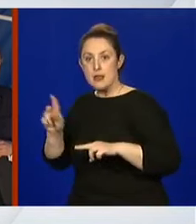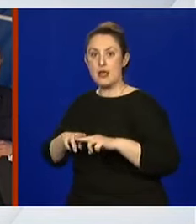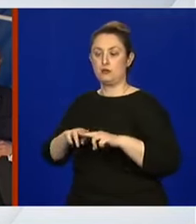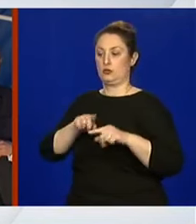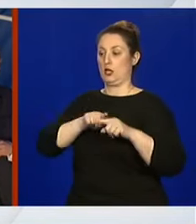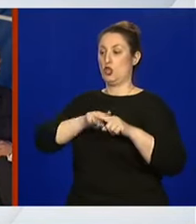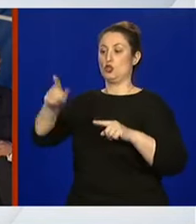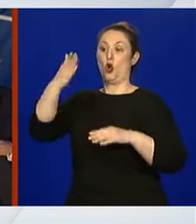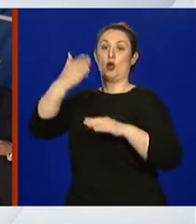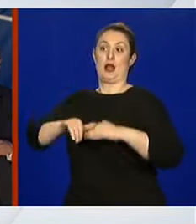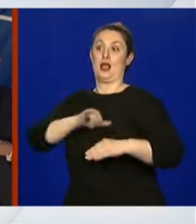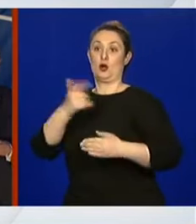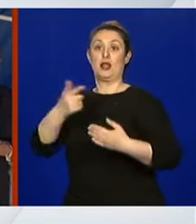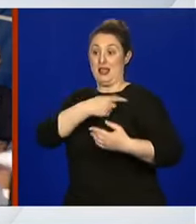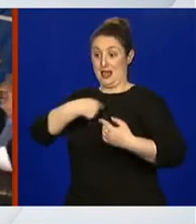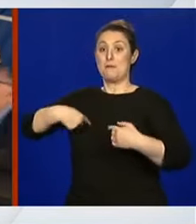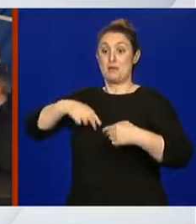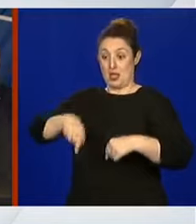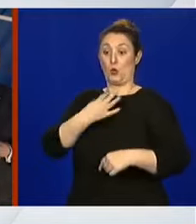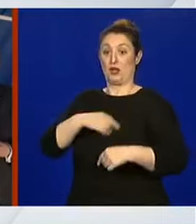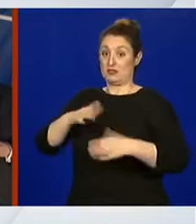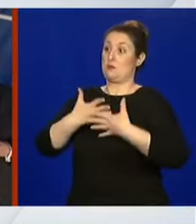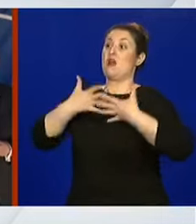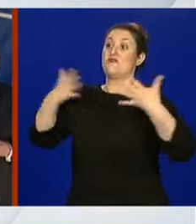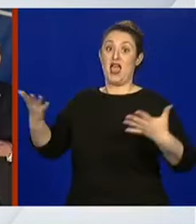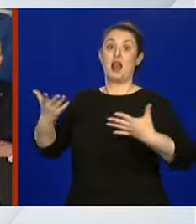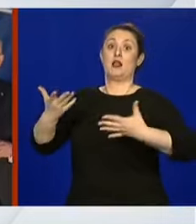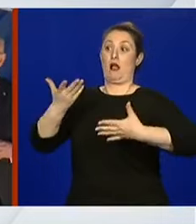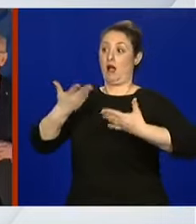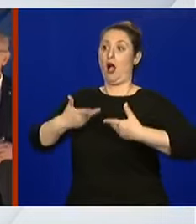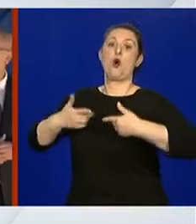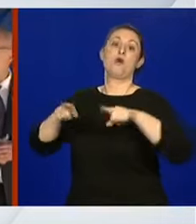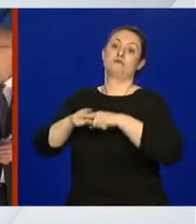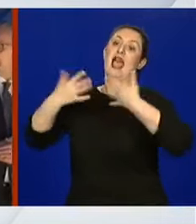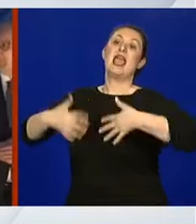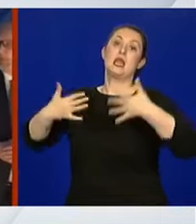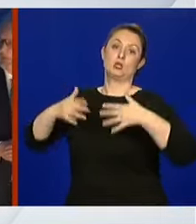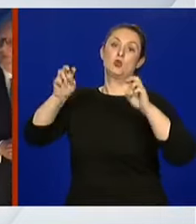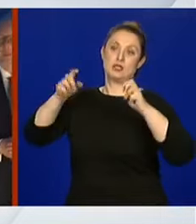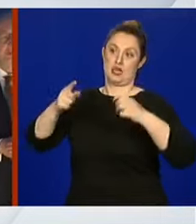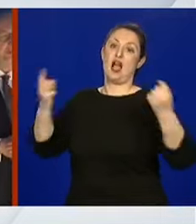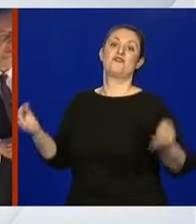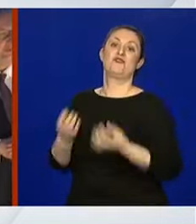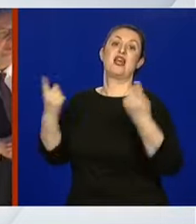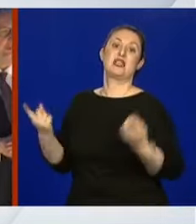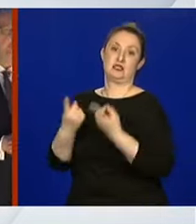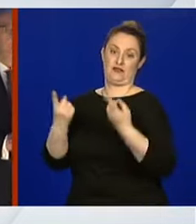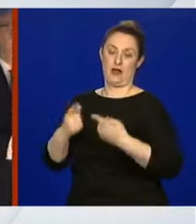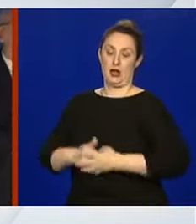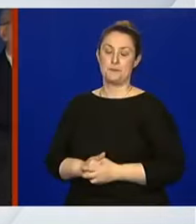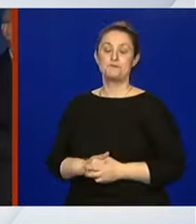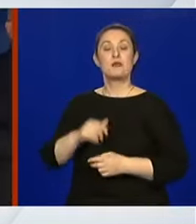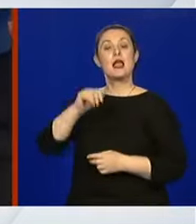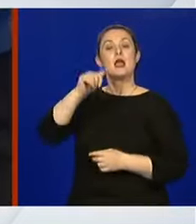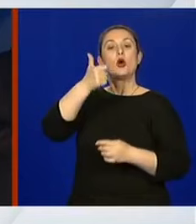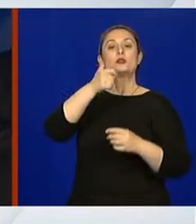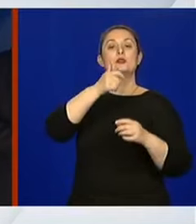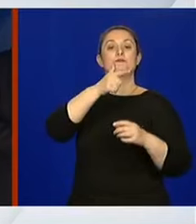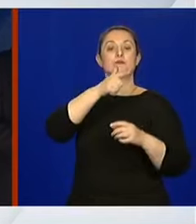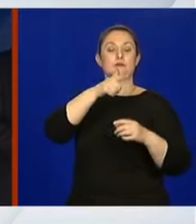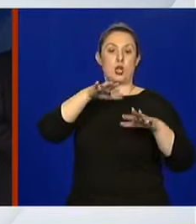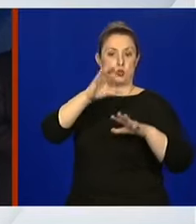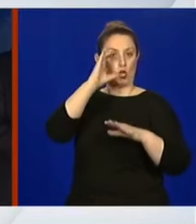eto veliku festivalsku industriju u Hrvatskoj. I samim time dobili smo jedno pitanje od naših gledatelja, koji zapravo